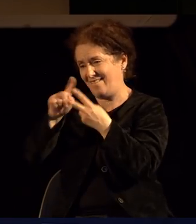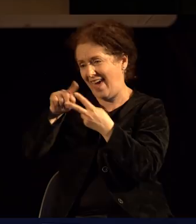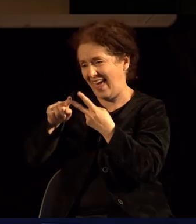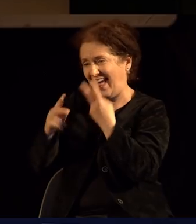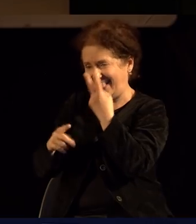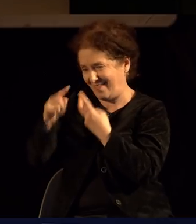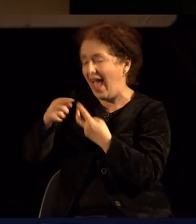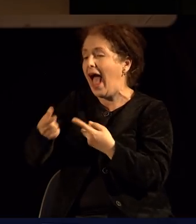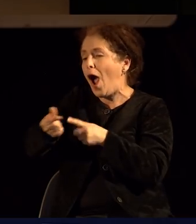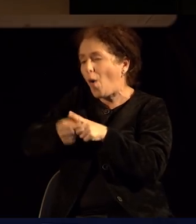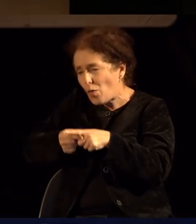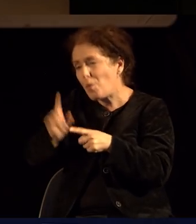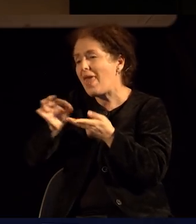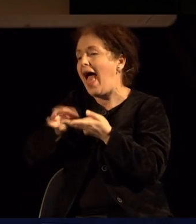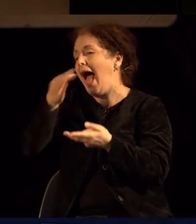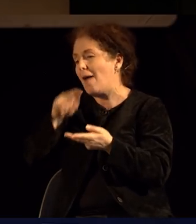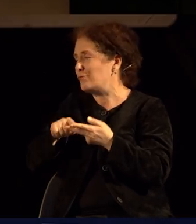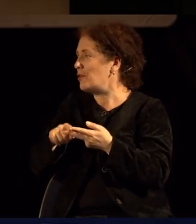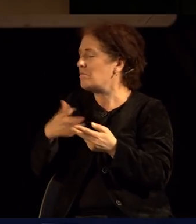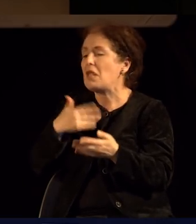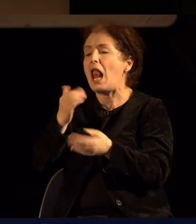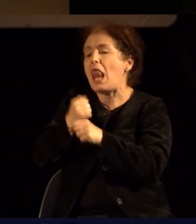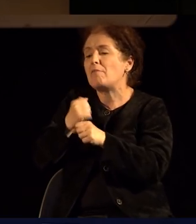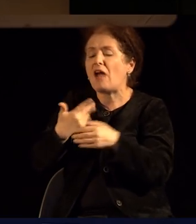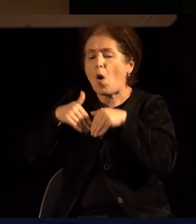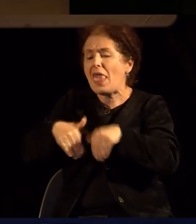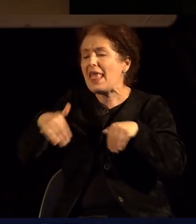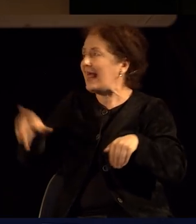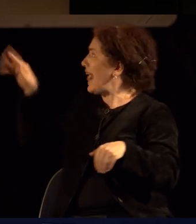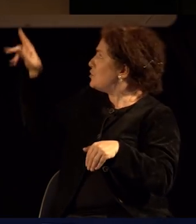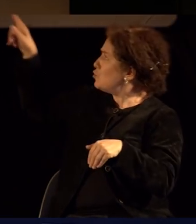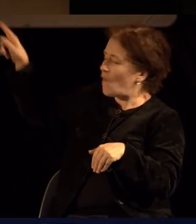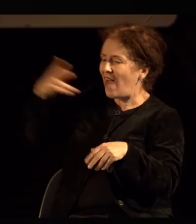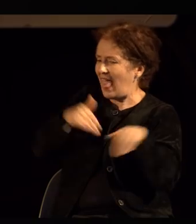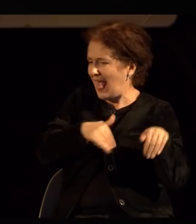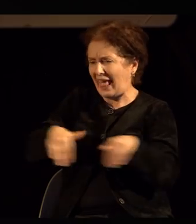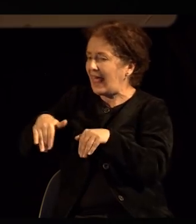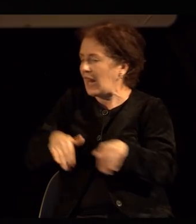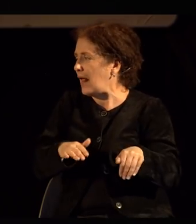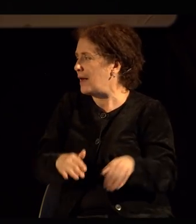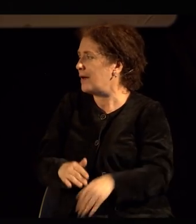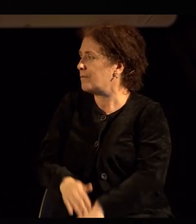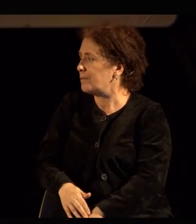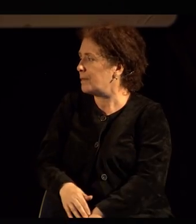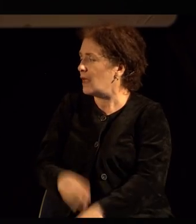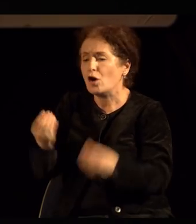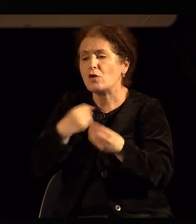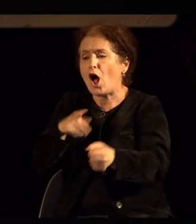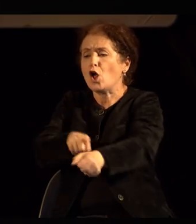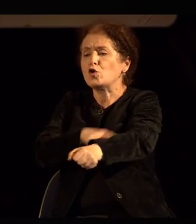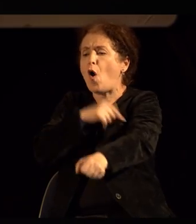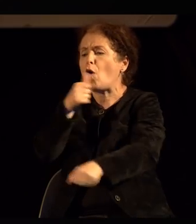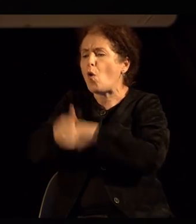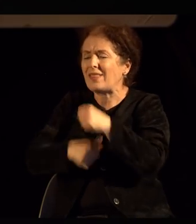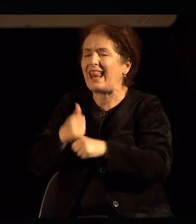Си направив една своевидна игра, какова што вие направија сега, затоа што јас долги